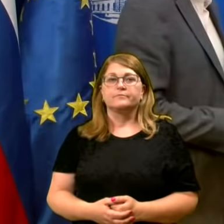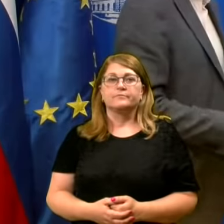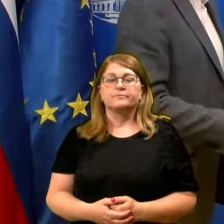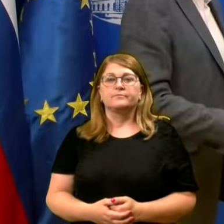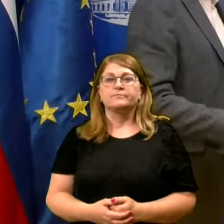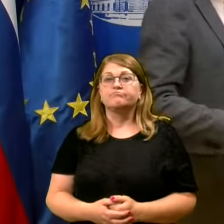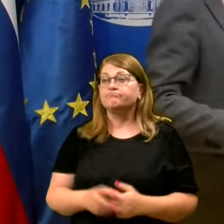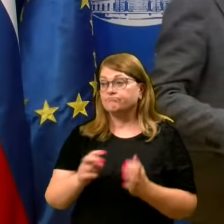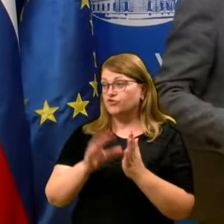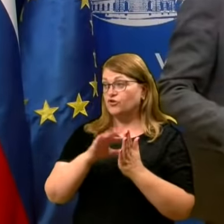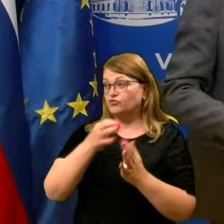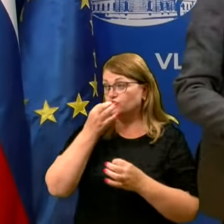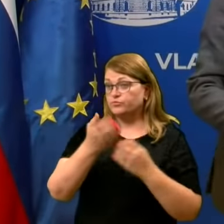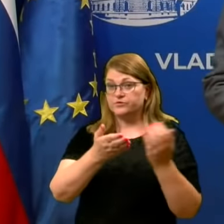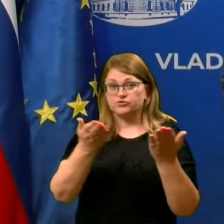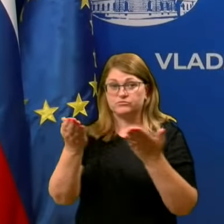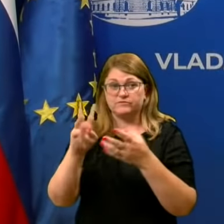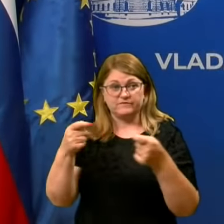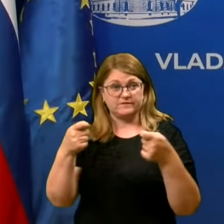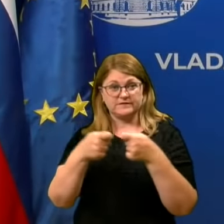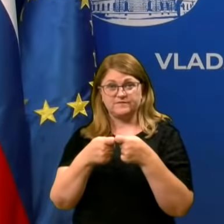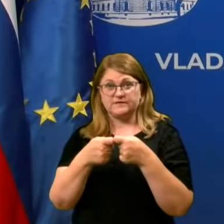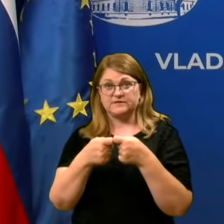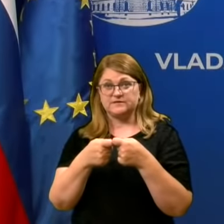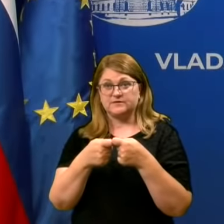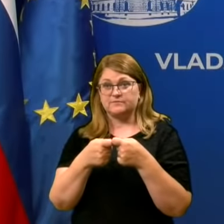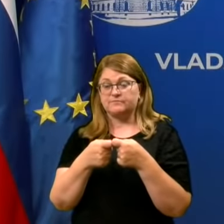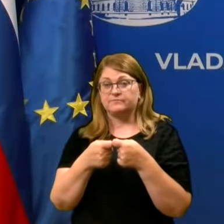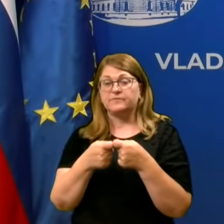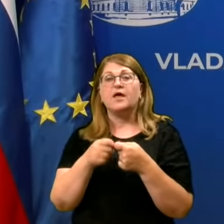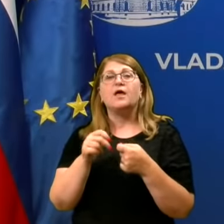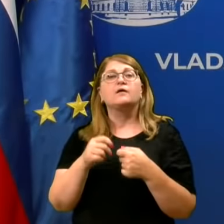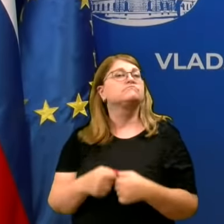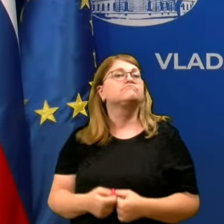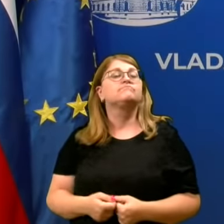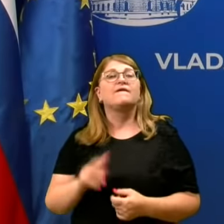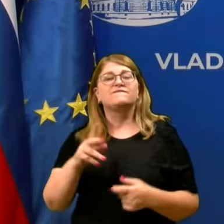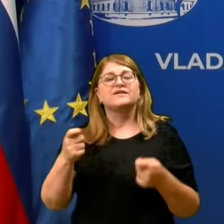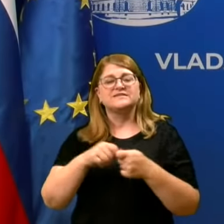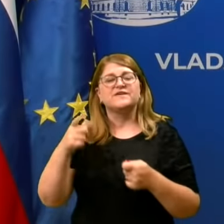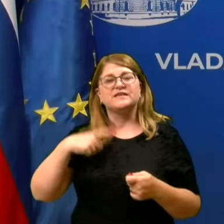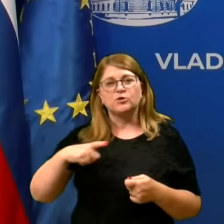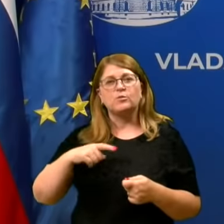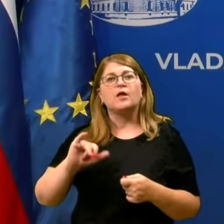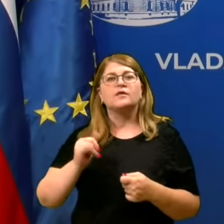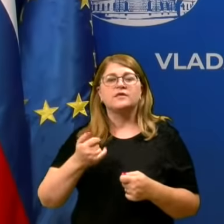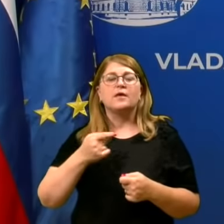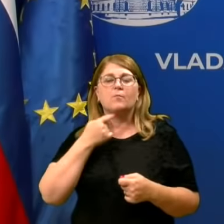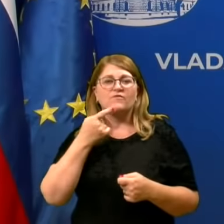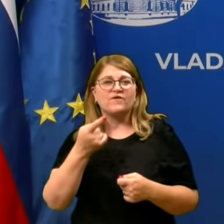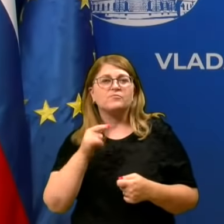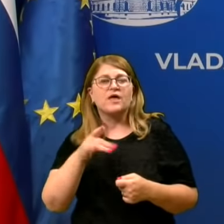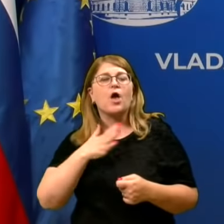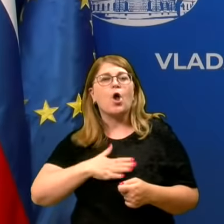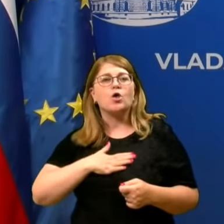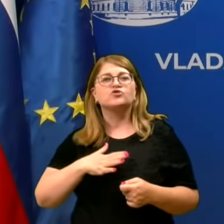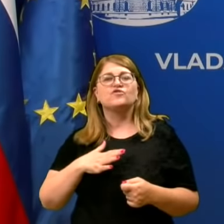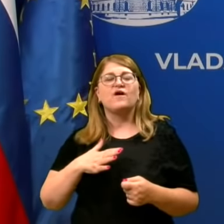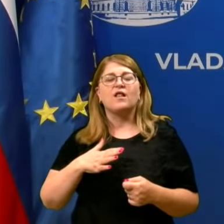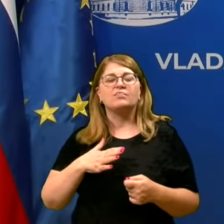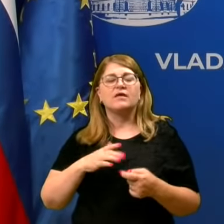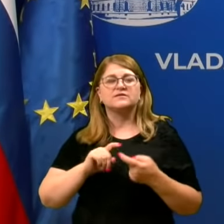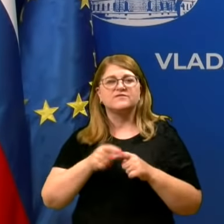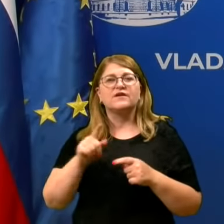Je še kako vprašanje. V zvezi s to Ljubljano lahko povem samo to, da je vendar leo lajševalna okoliščina, da je gospa